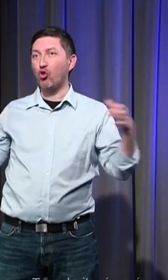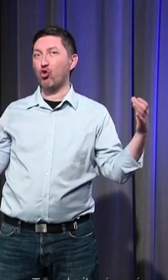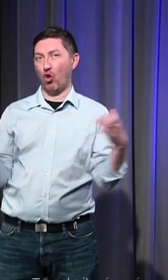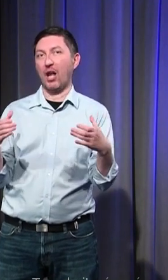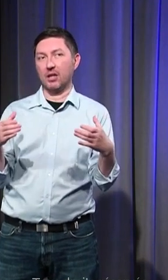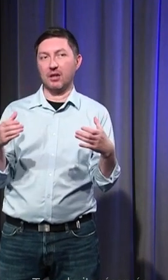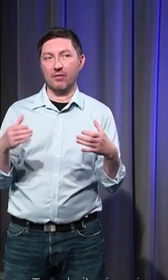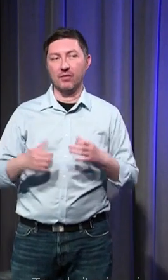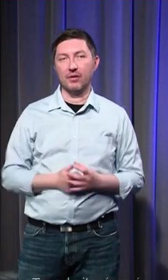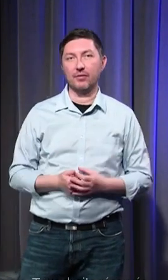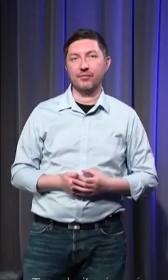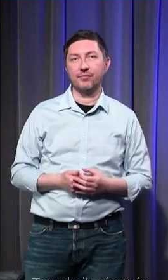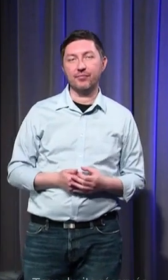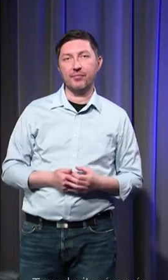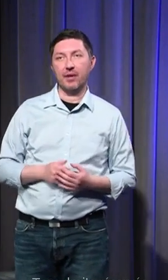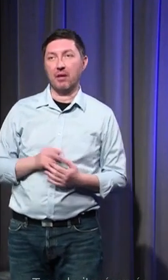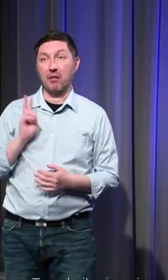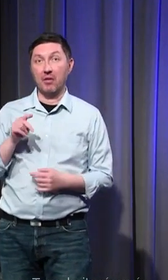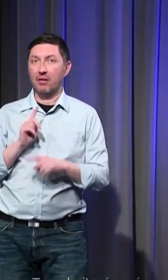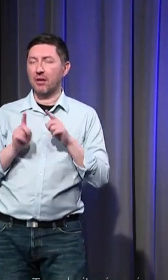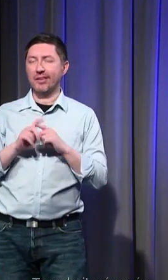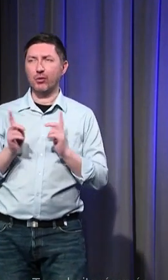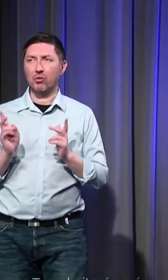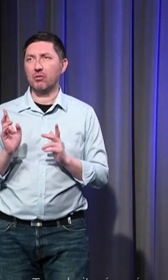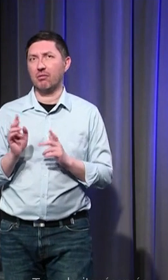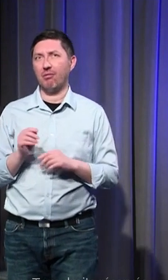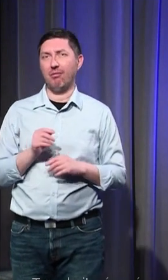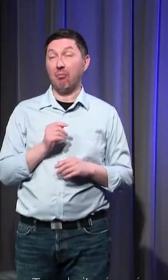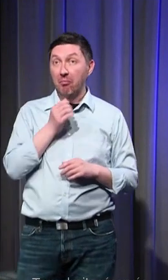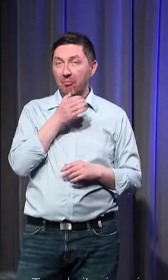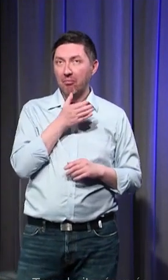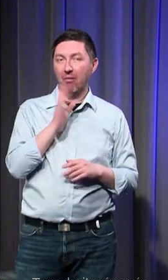également un univers absolument passionnant et très très étrange